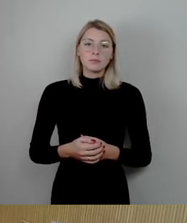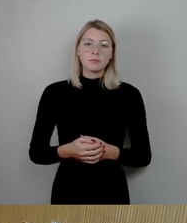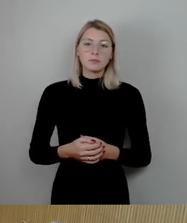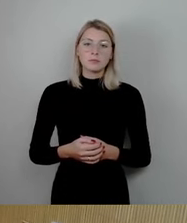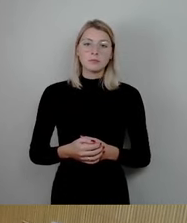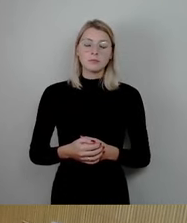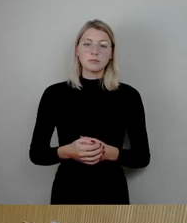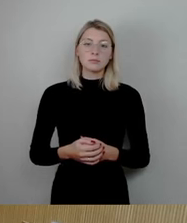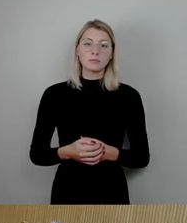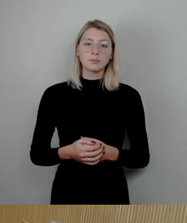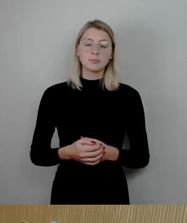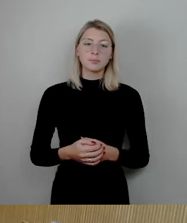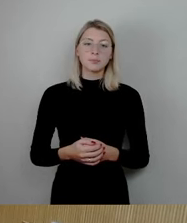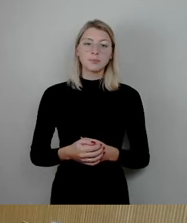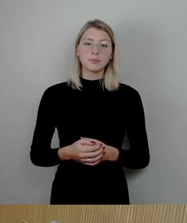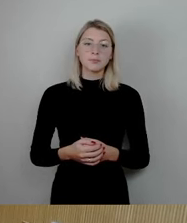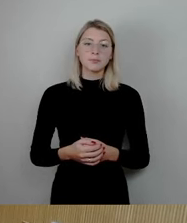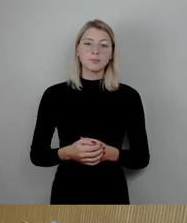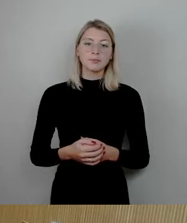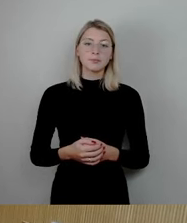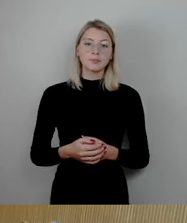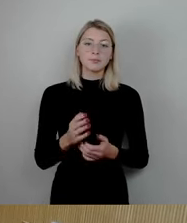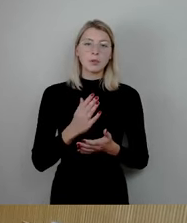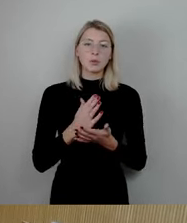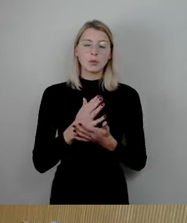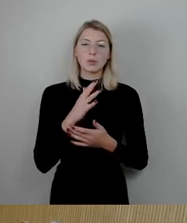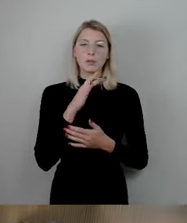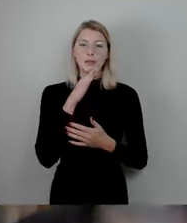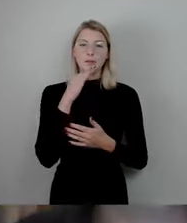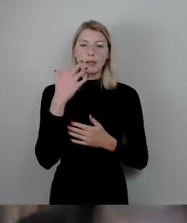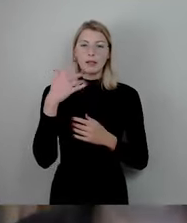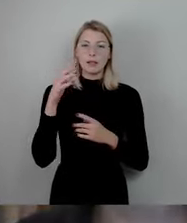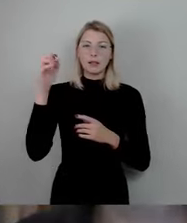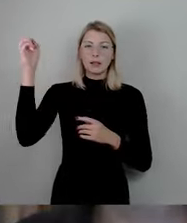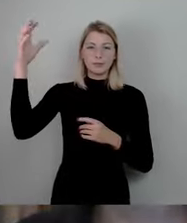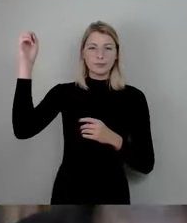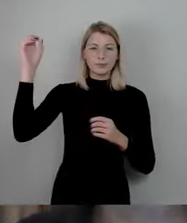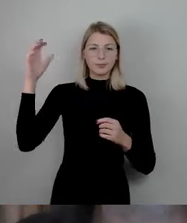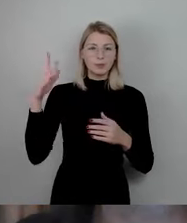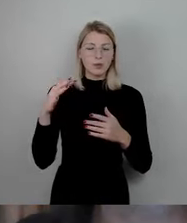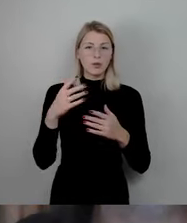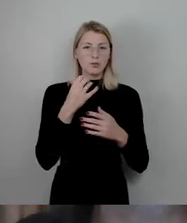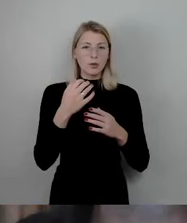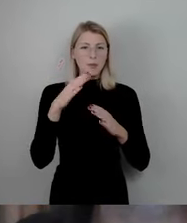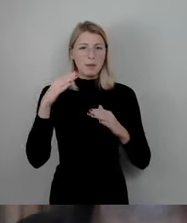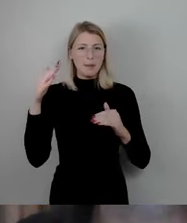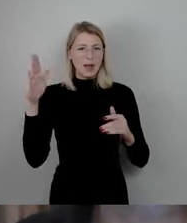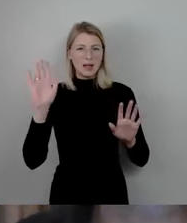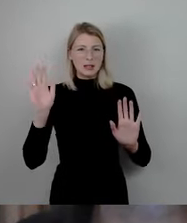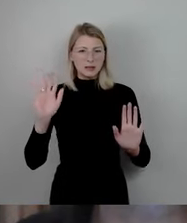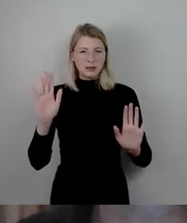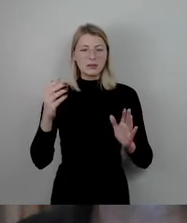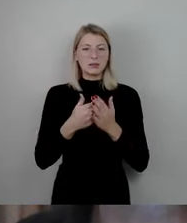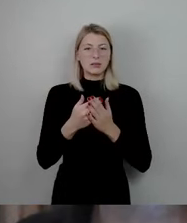So gesehen hat schon vieles geleuchtet da oben im Laufe der Debatte und ehe dann noch mehr kommt, würde ich sagen, die Dinge